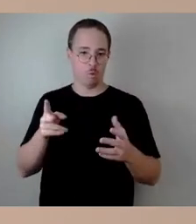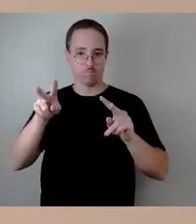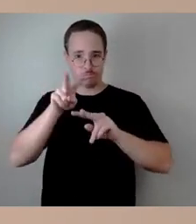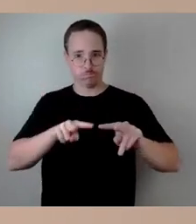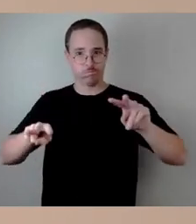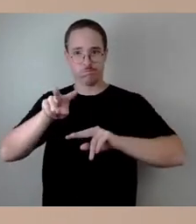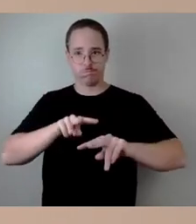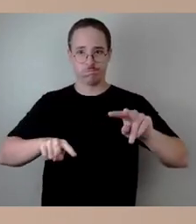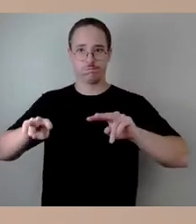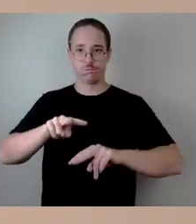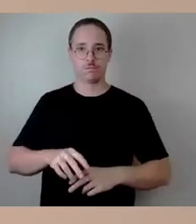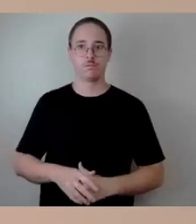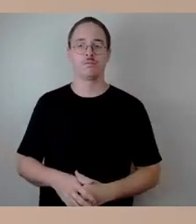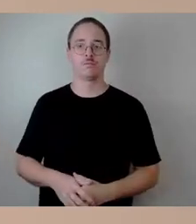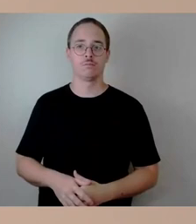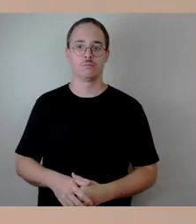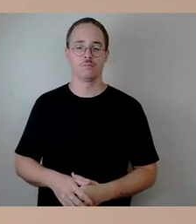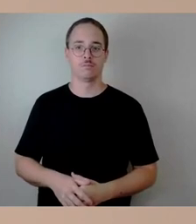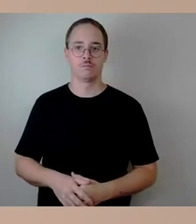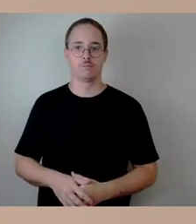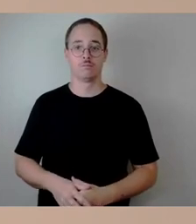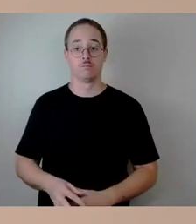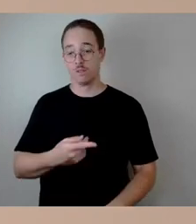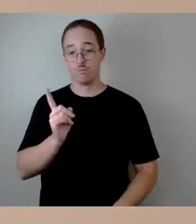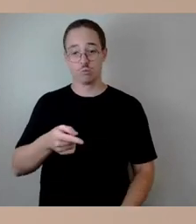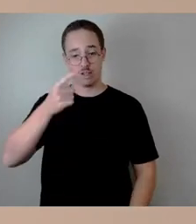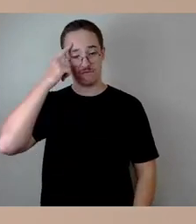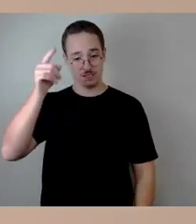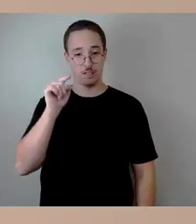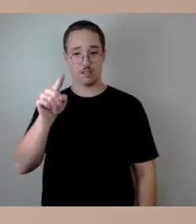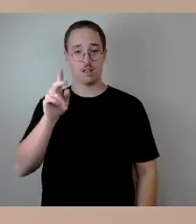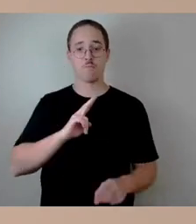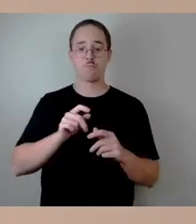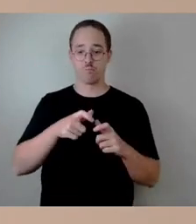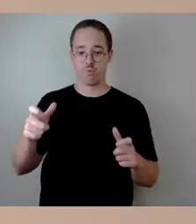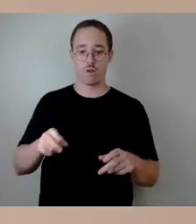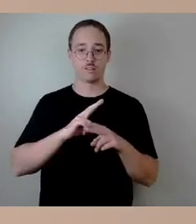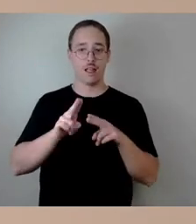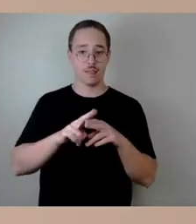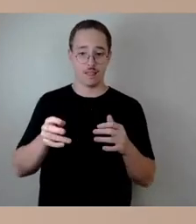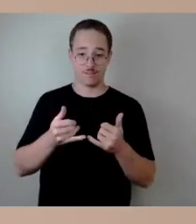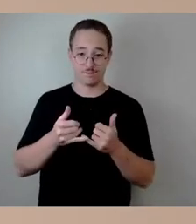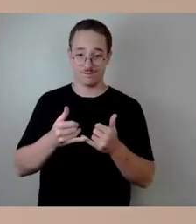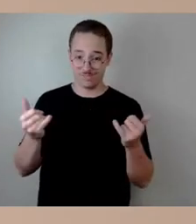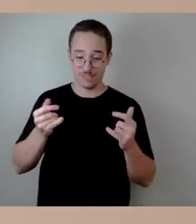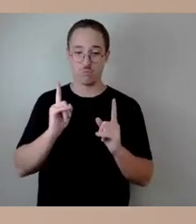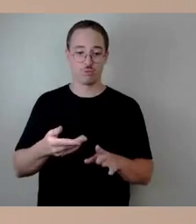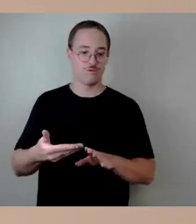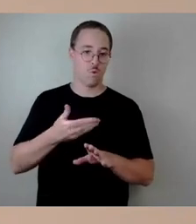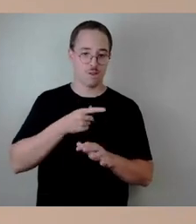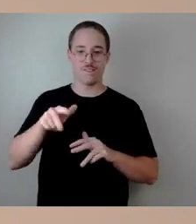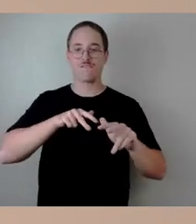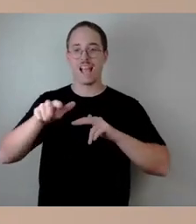um diese Brücke zu sanieren, erstmal die Verkehrsführung hergestellt wird. Das heißt,